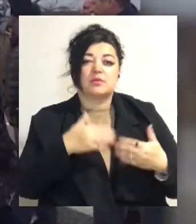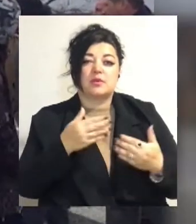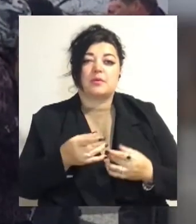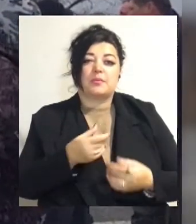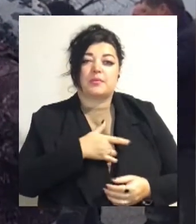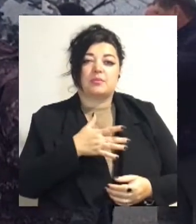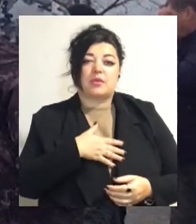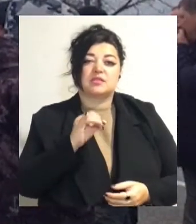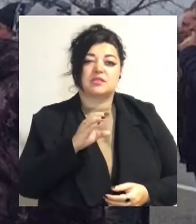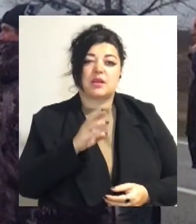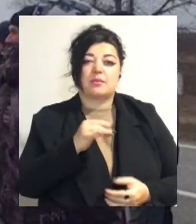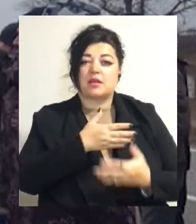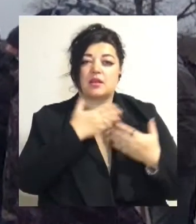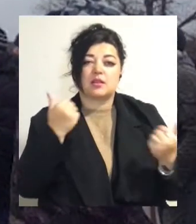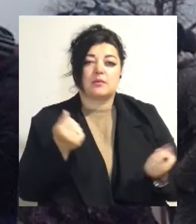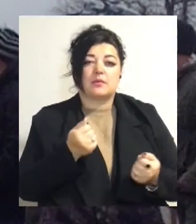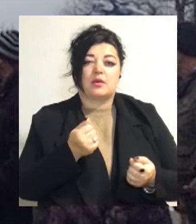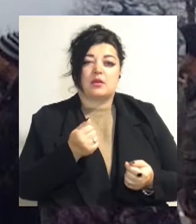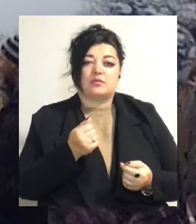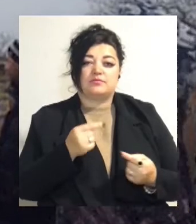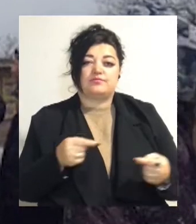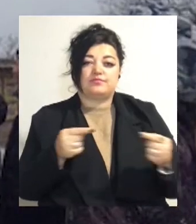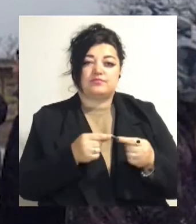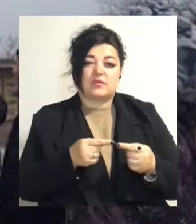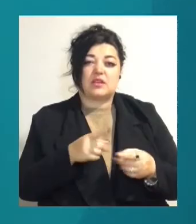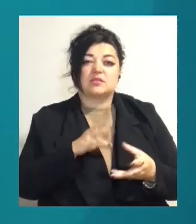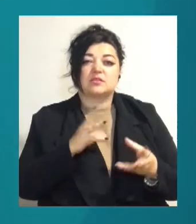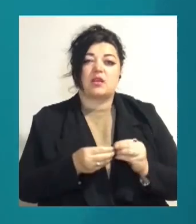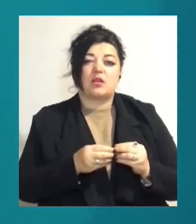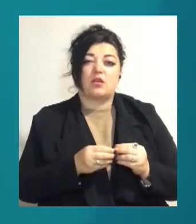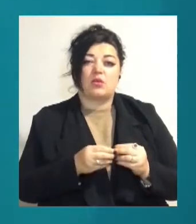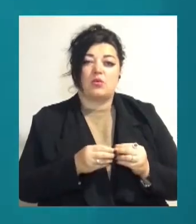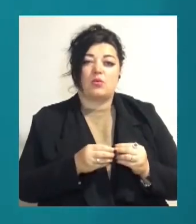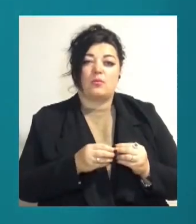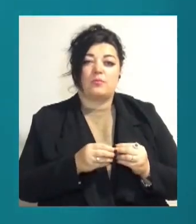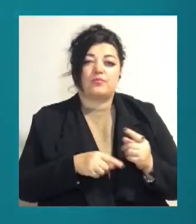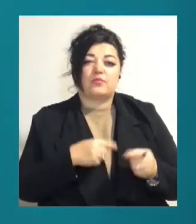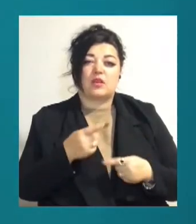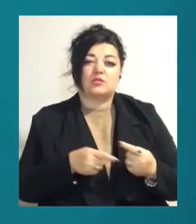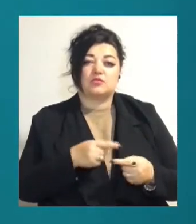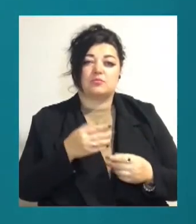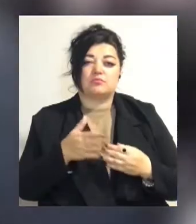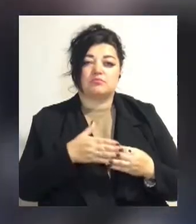системи, немає куди встановити. Загалом, за словами Ольги Білової, на акцію вийшло близько ста людей.